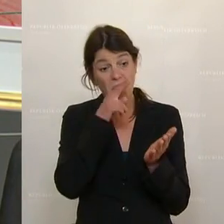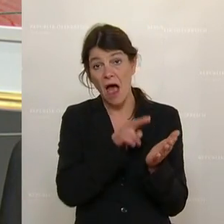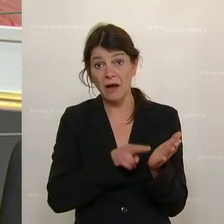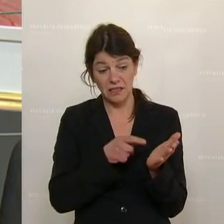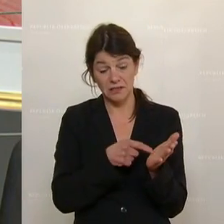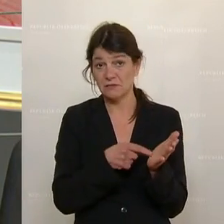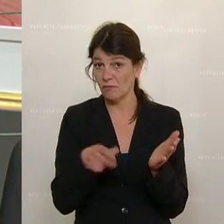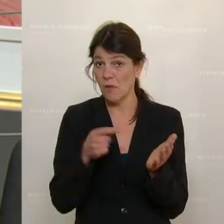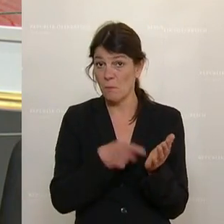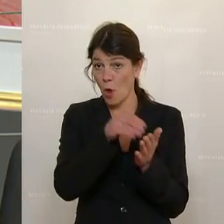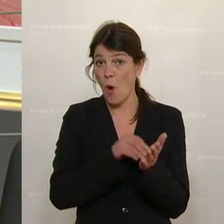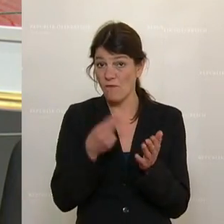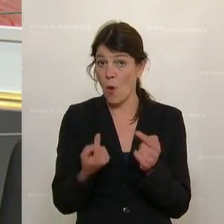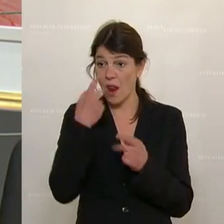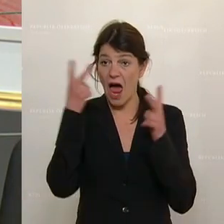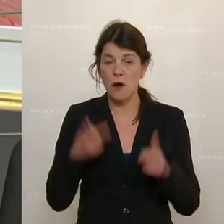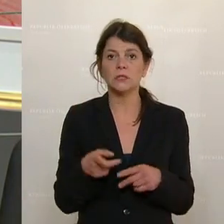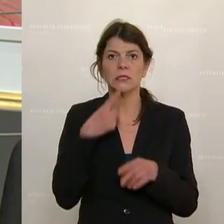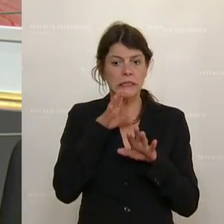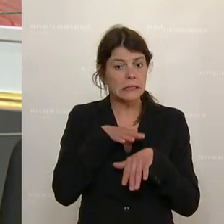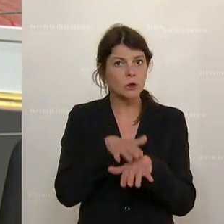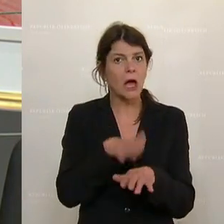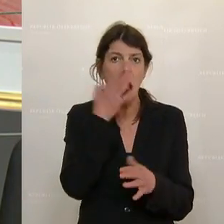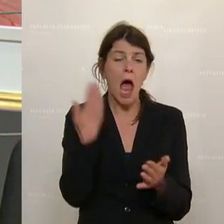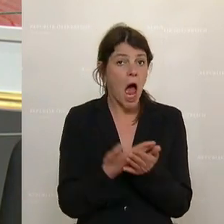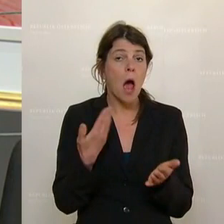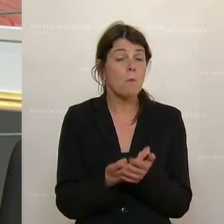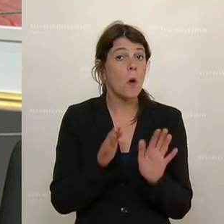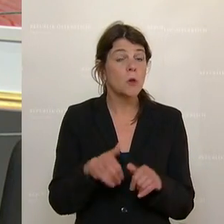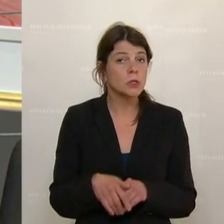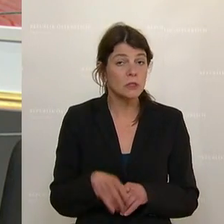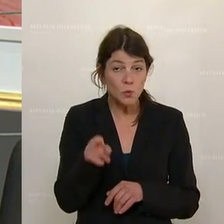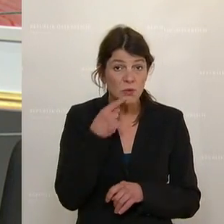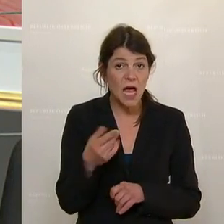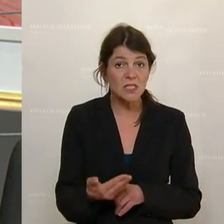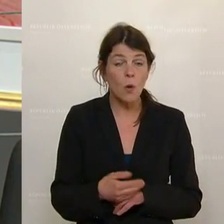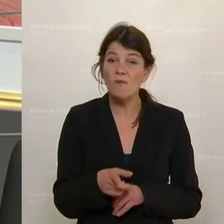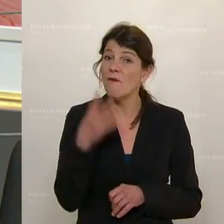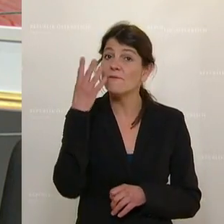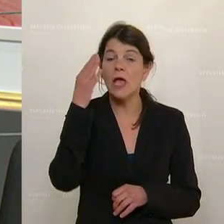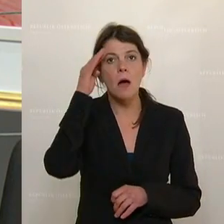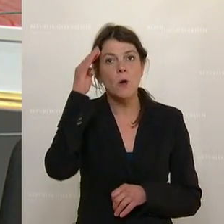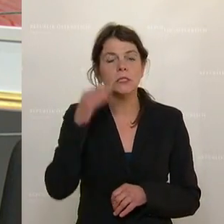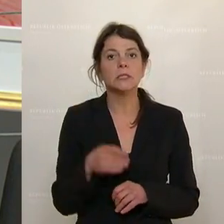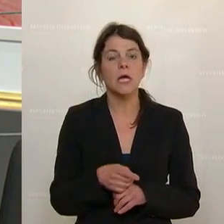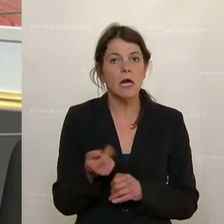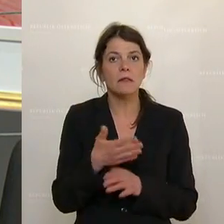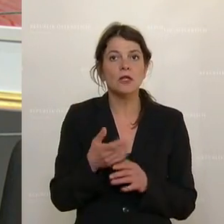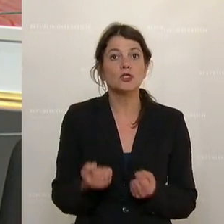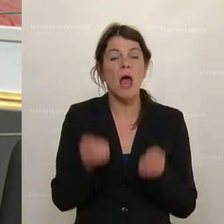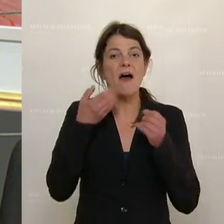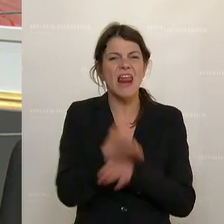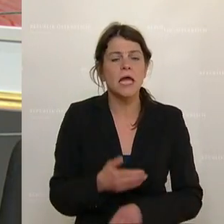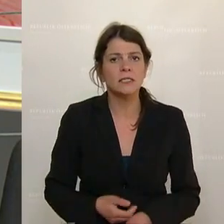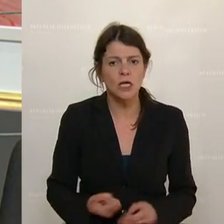Hauses. Eine Demonstration als harmlos bezeichnen, wo vier Polizisten zum Teil schwer verletzt worden